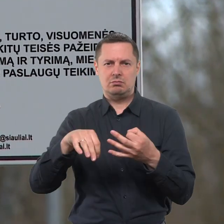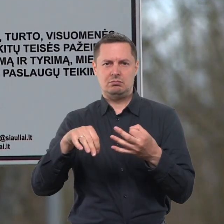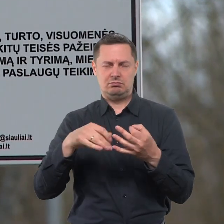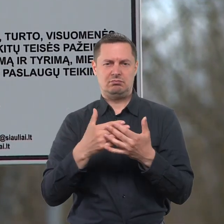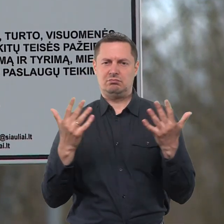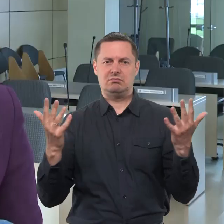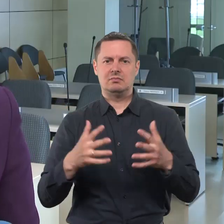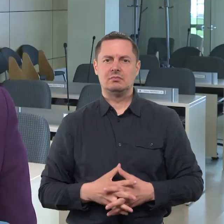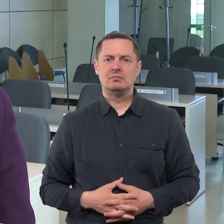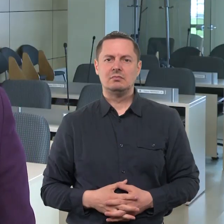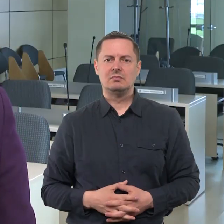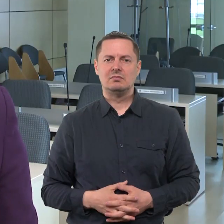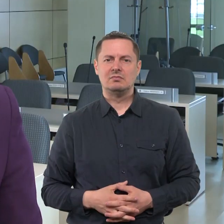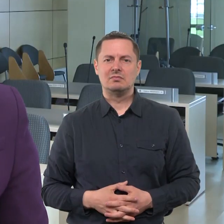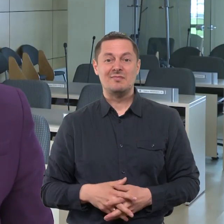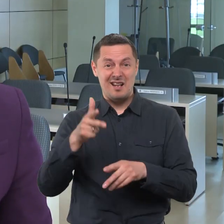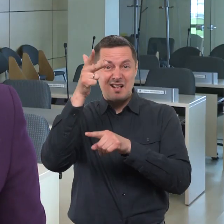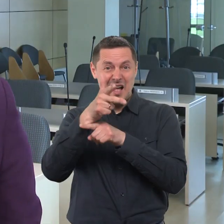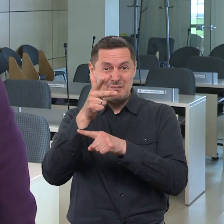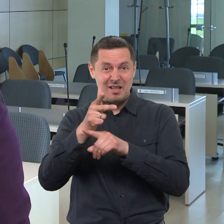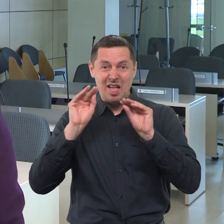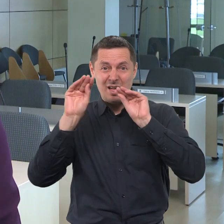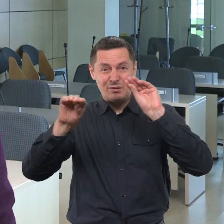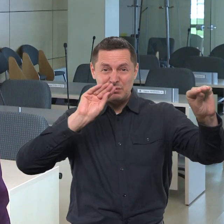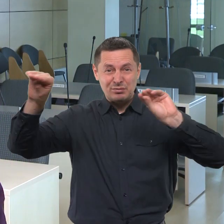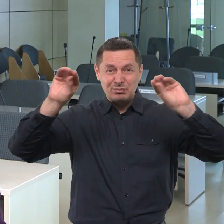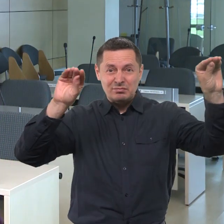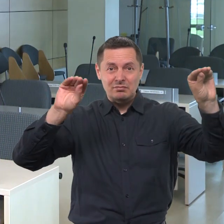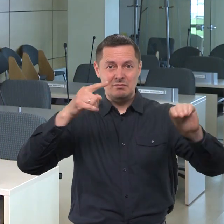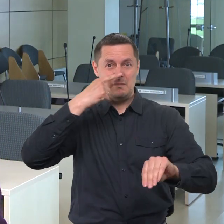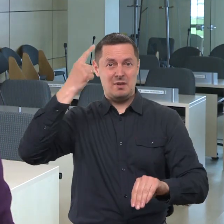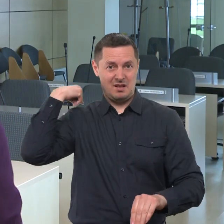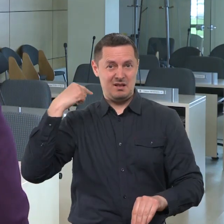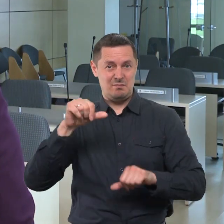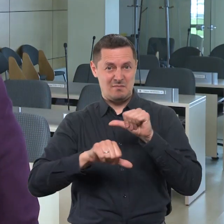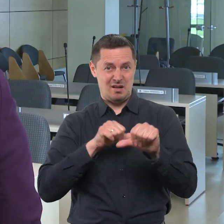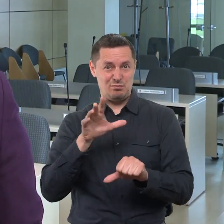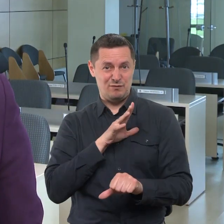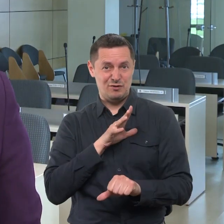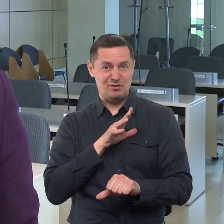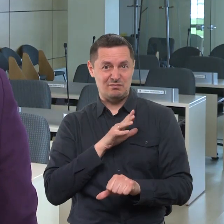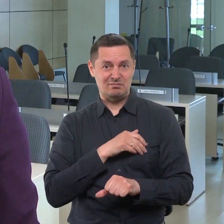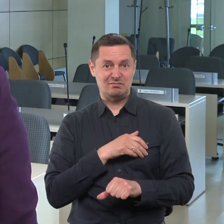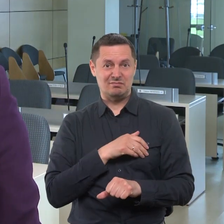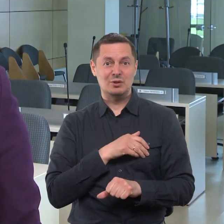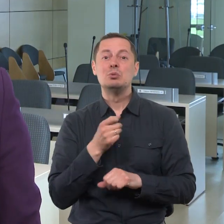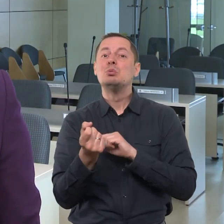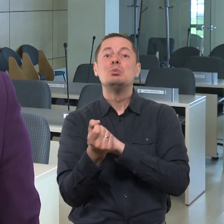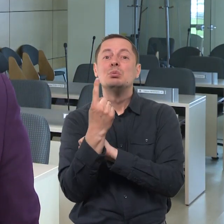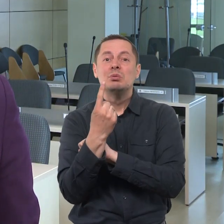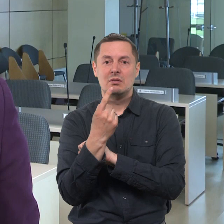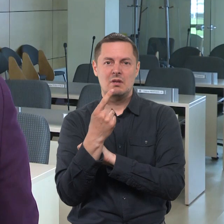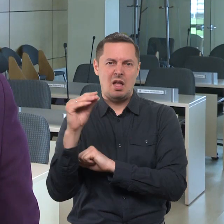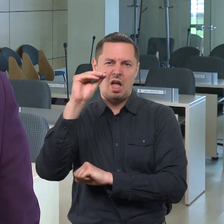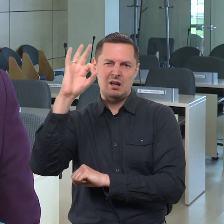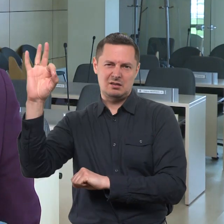projektus. Ir tos kameros, kurios yra jungiamas nuo pernį metų, tai jos yra jau ne iš trečių šalių,